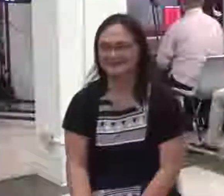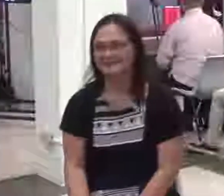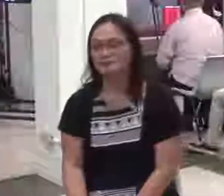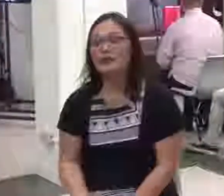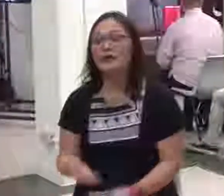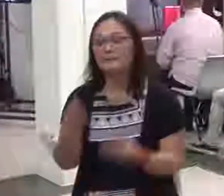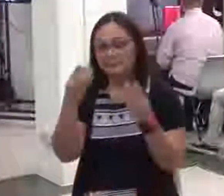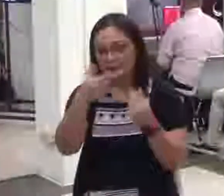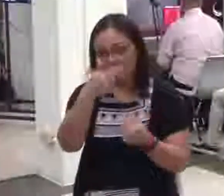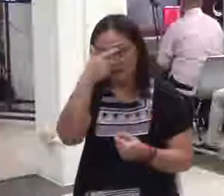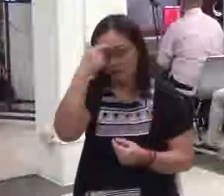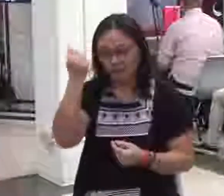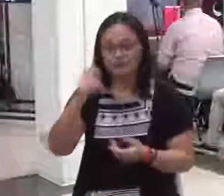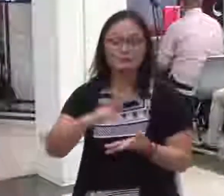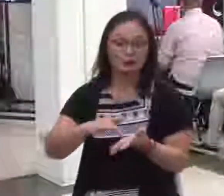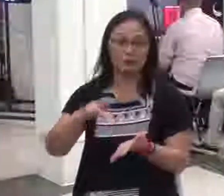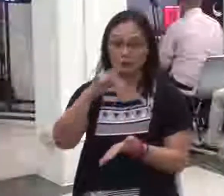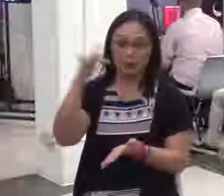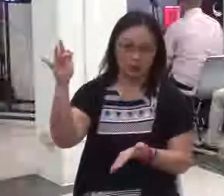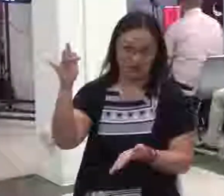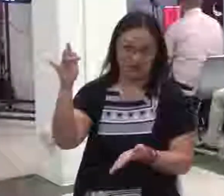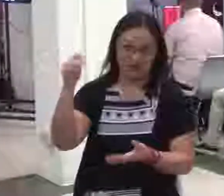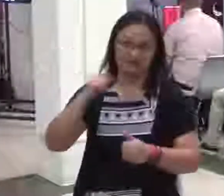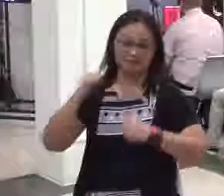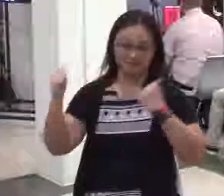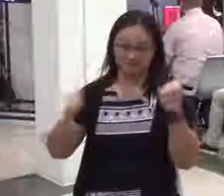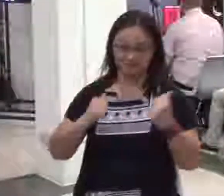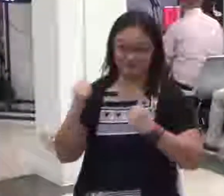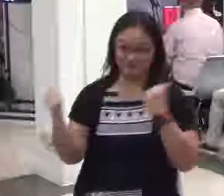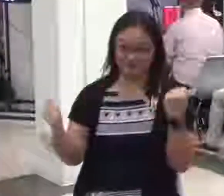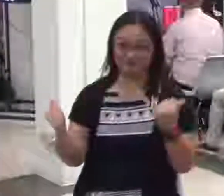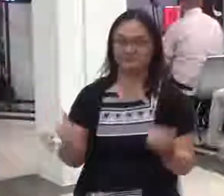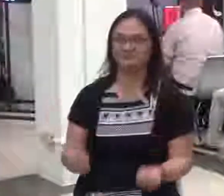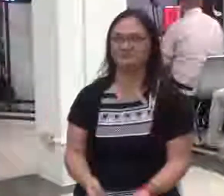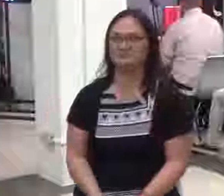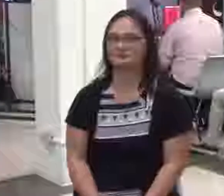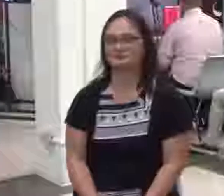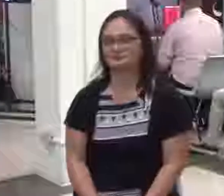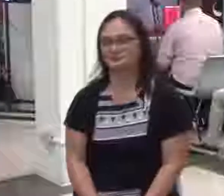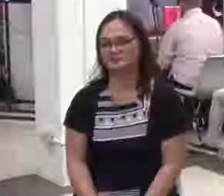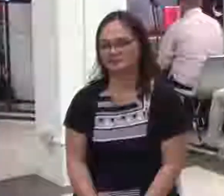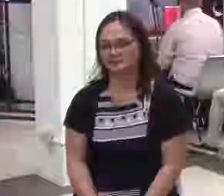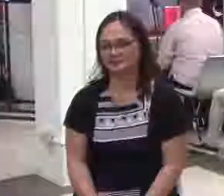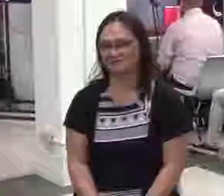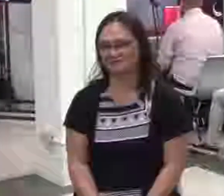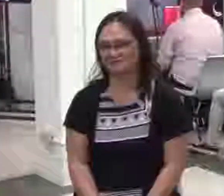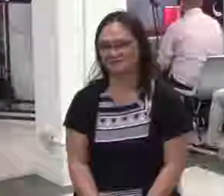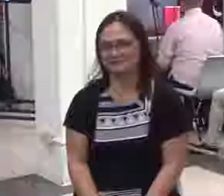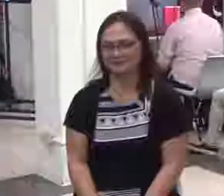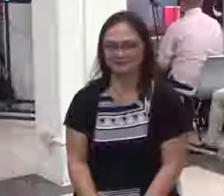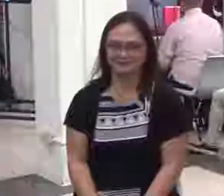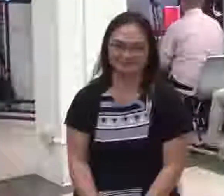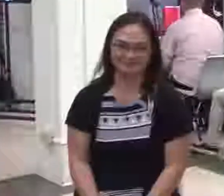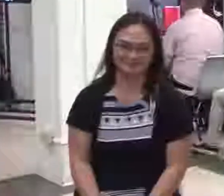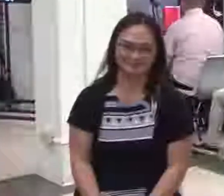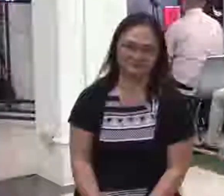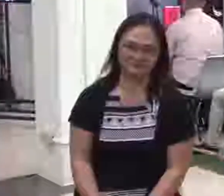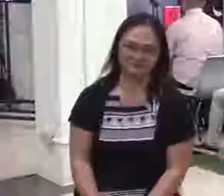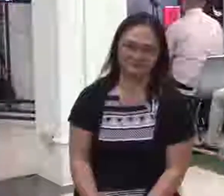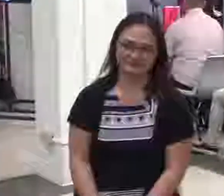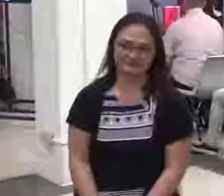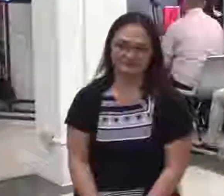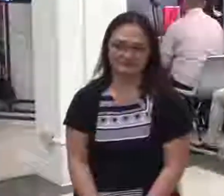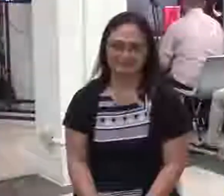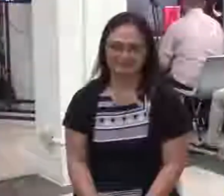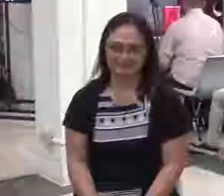niya ako sa programa niya ina-atacking niya ako ngayon sabay kami tumatanggap ng award sabi ko ayos na